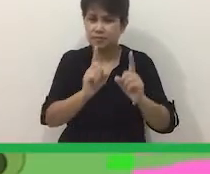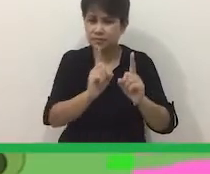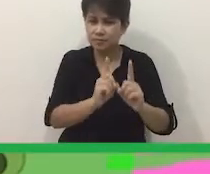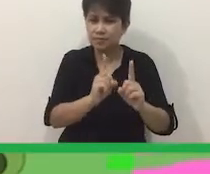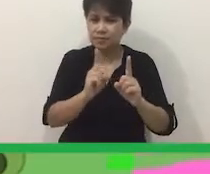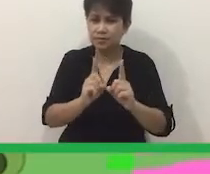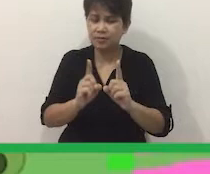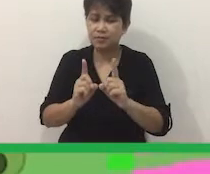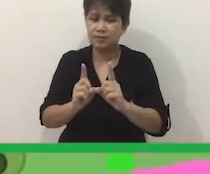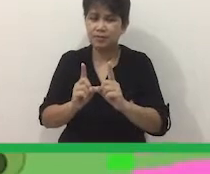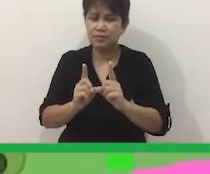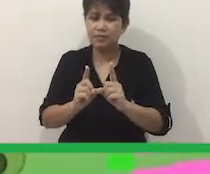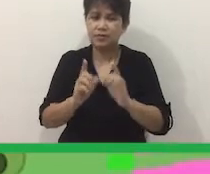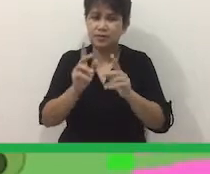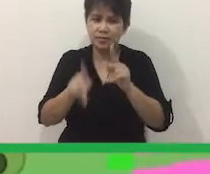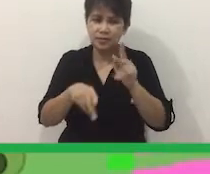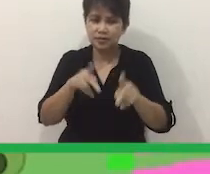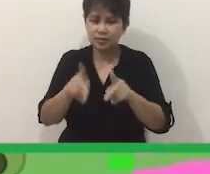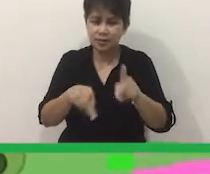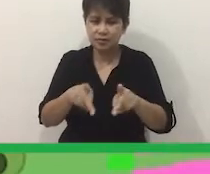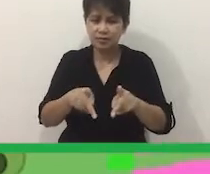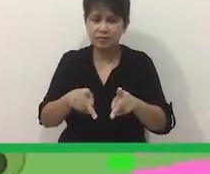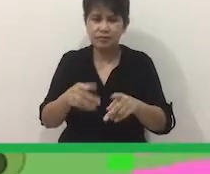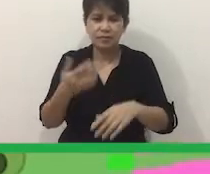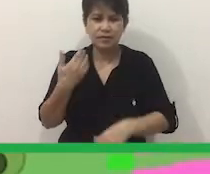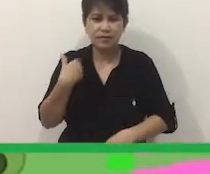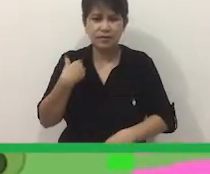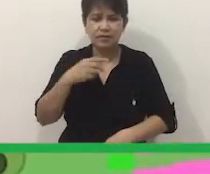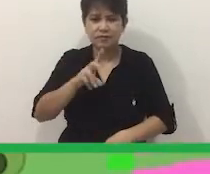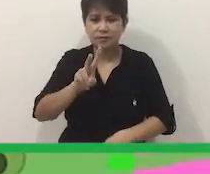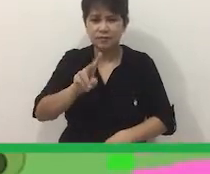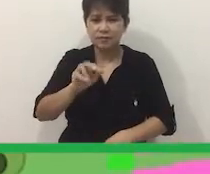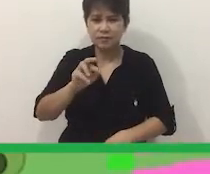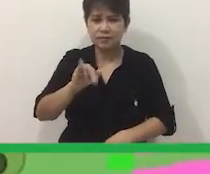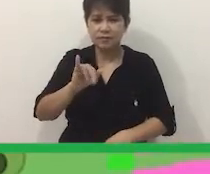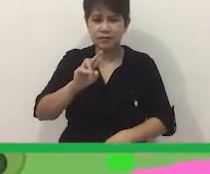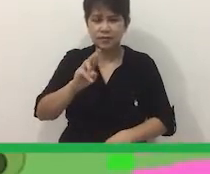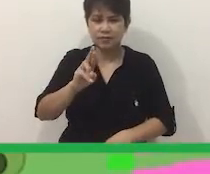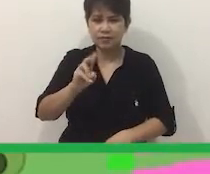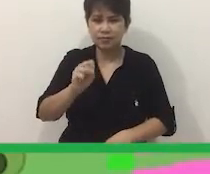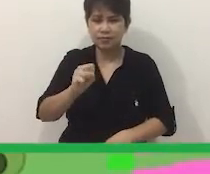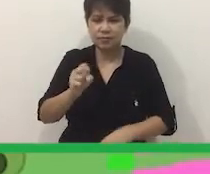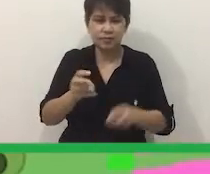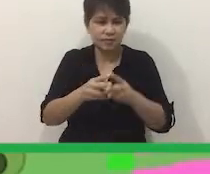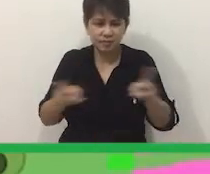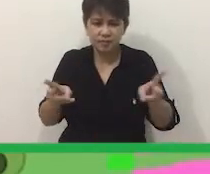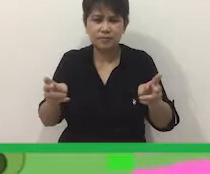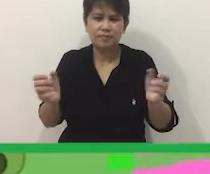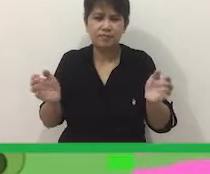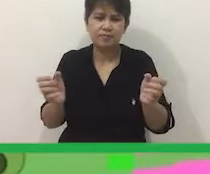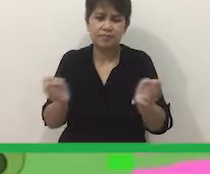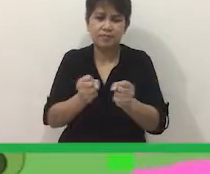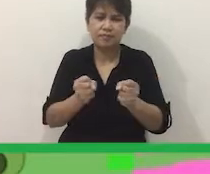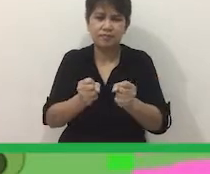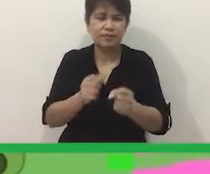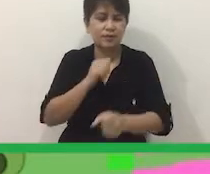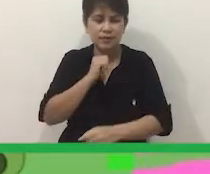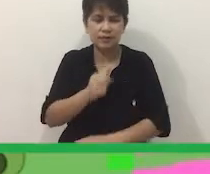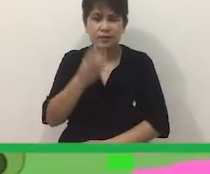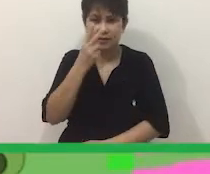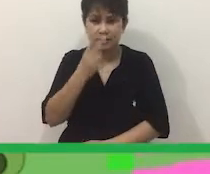mga tao Dahil Merong virus Na sobrang liit At hindi natin Nakikita